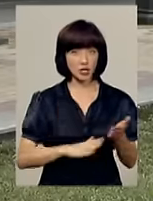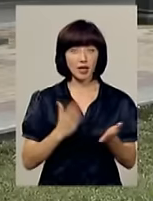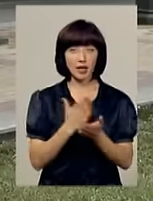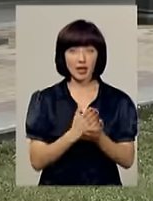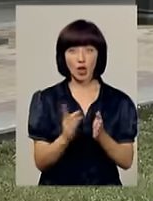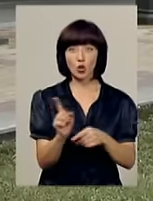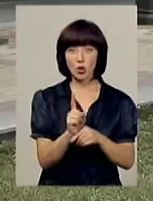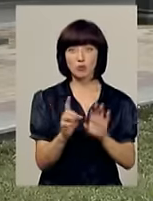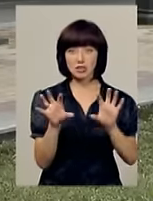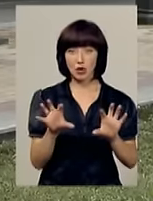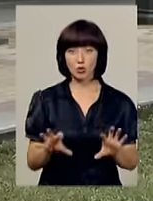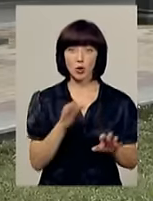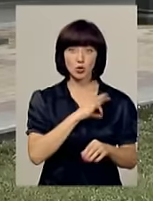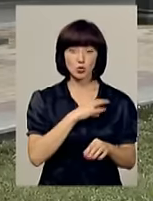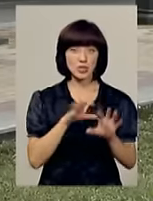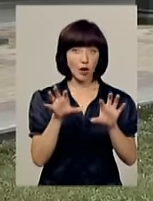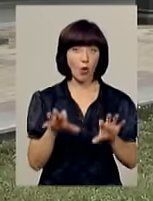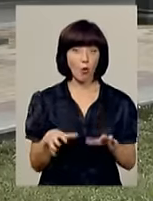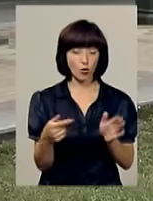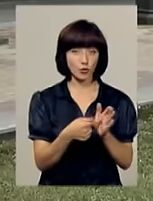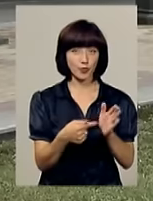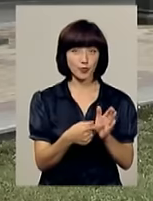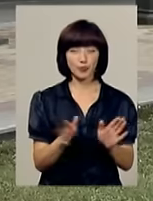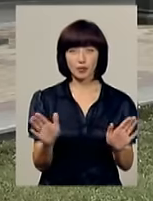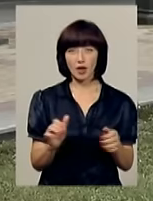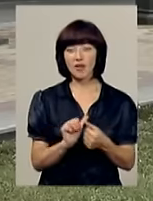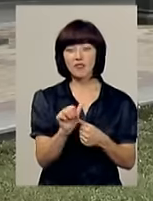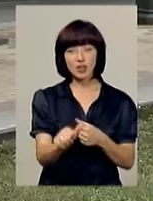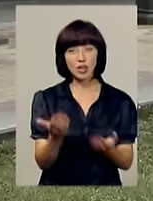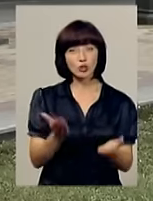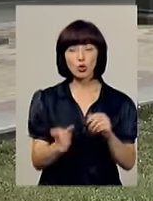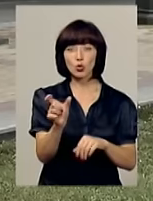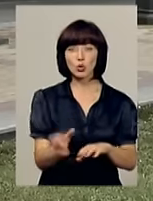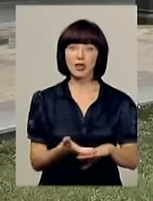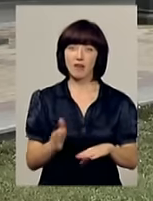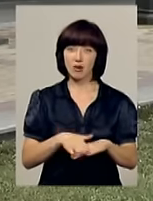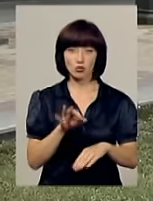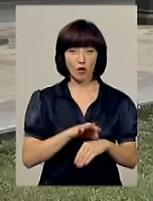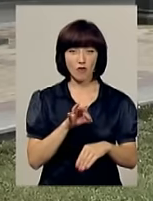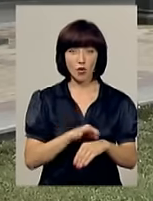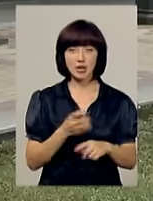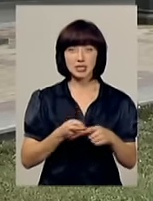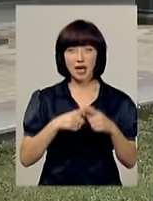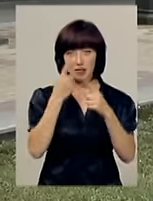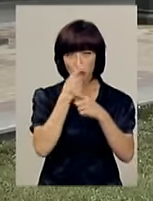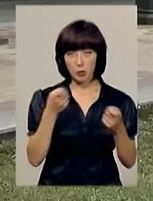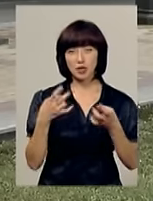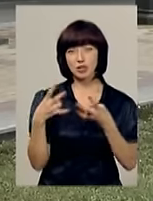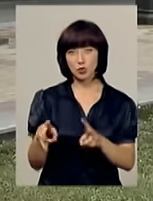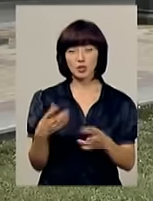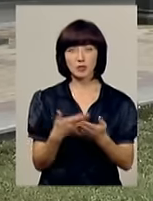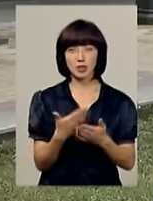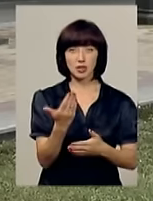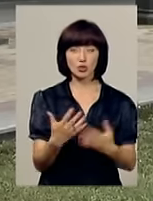норма закону і ми користуємося законом. Виключення ми робимо, якщо людина важко хвора. Тобто ця інформація може нашкодити